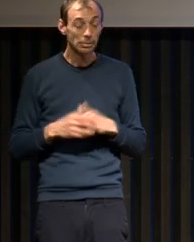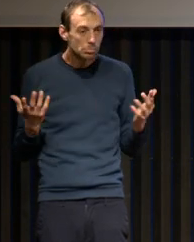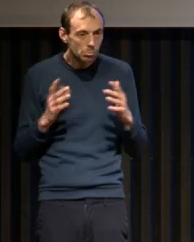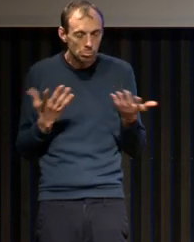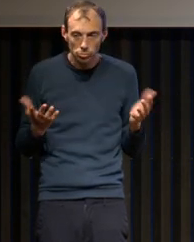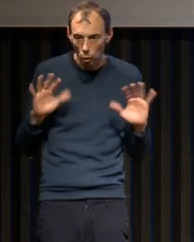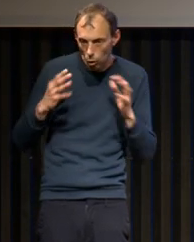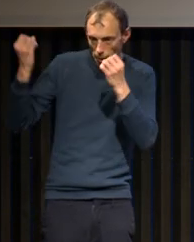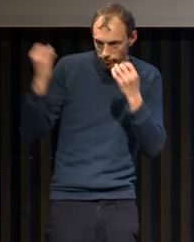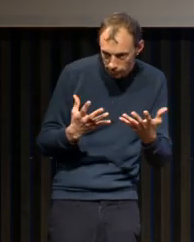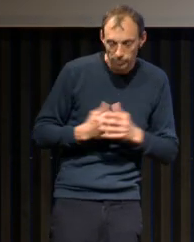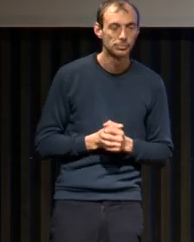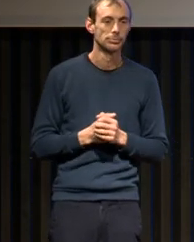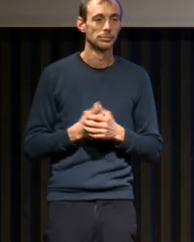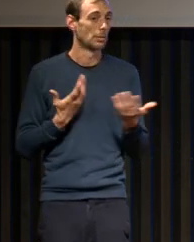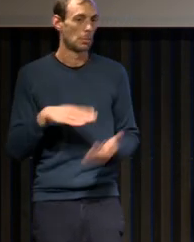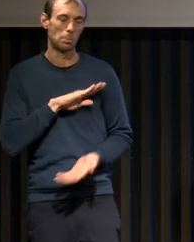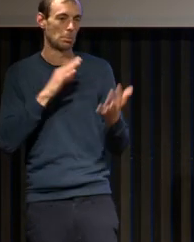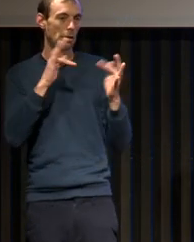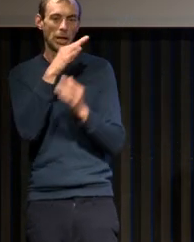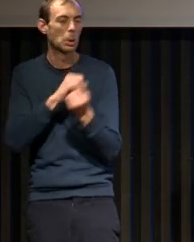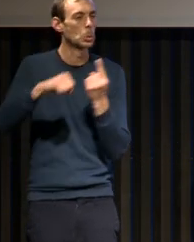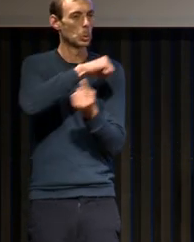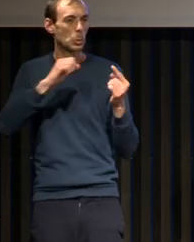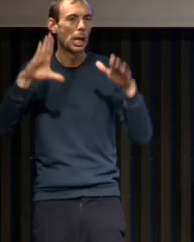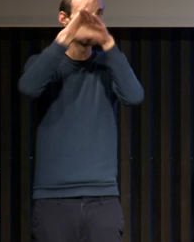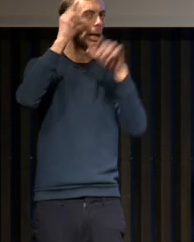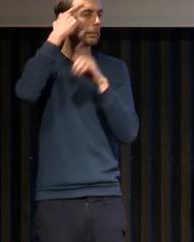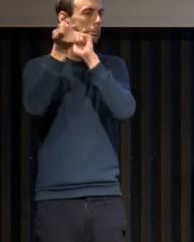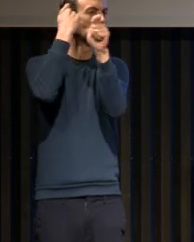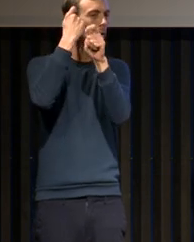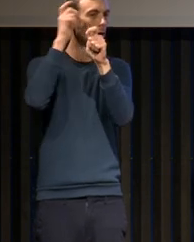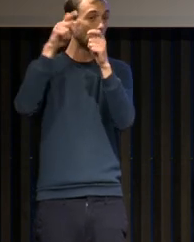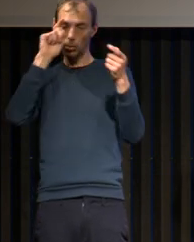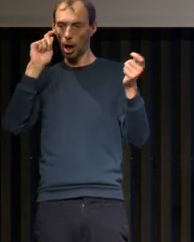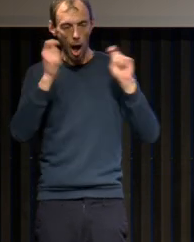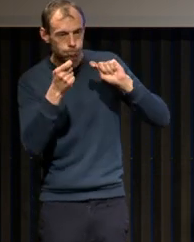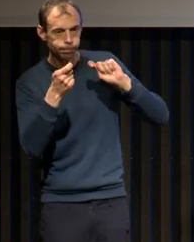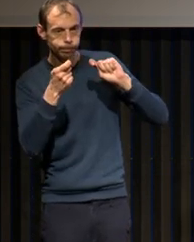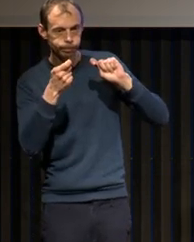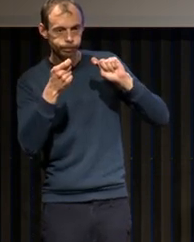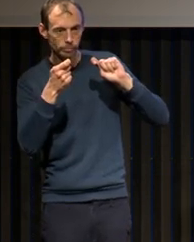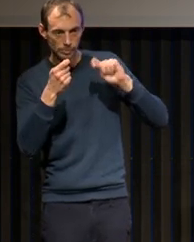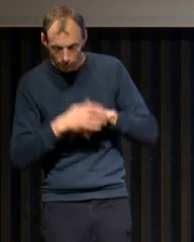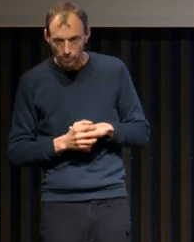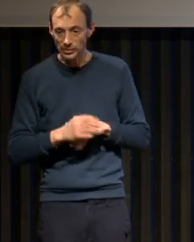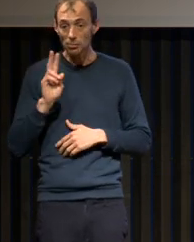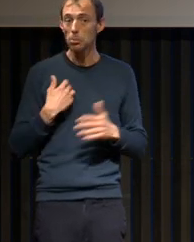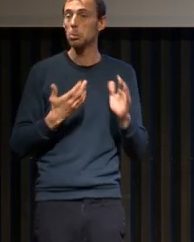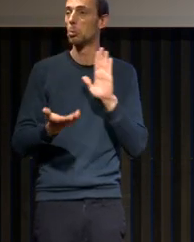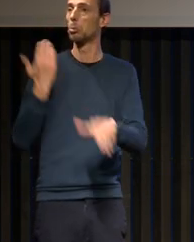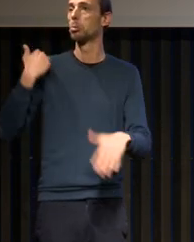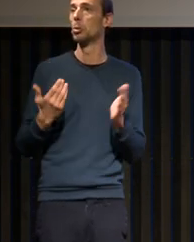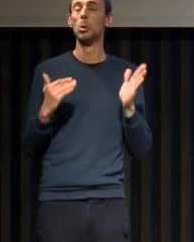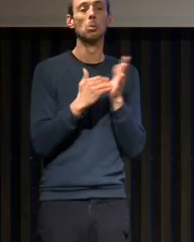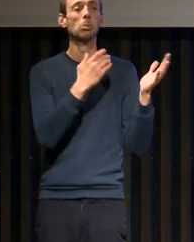de renverser des représentations qu'on avait jusque dans les années 50. Jusque dans les années 50, on pensait que le sommeil ne servait à rien. C'était simplement